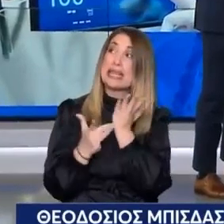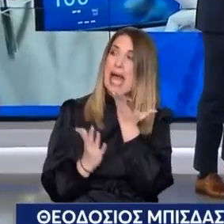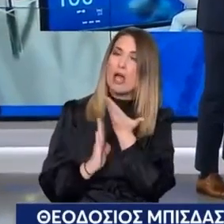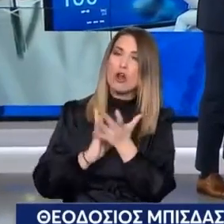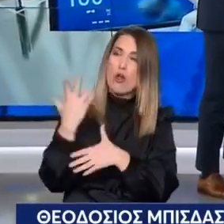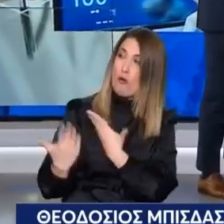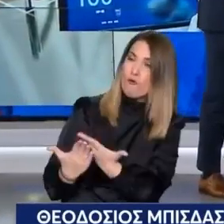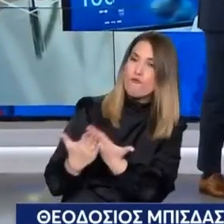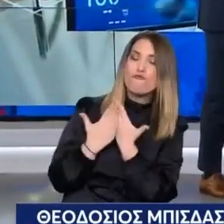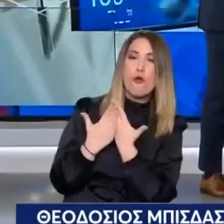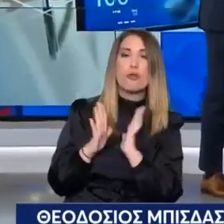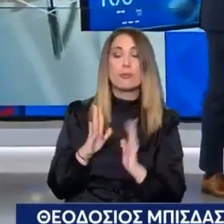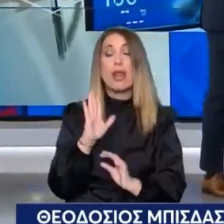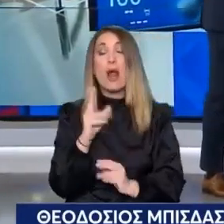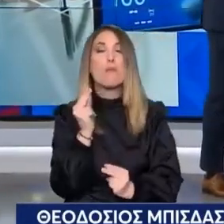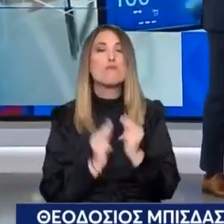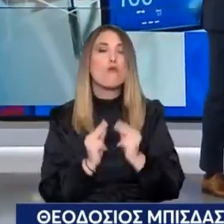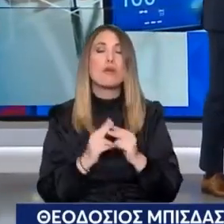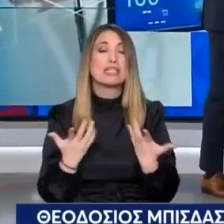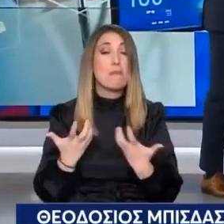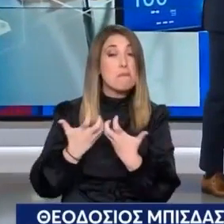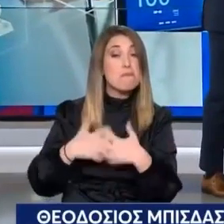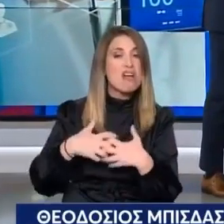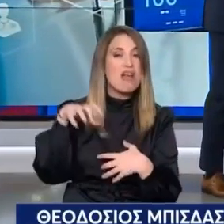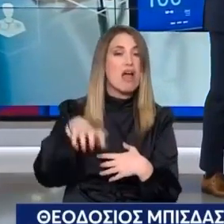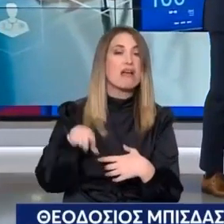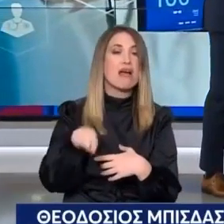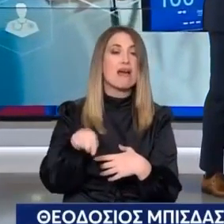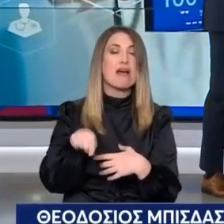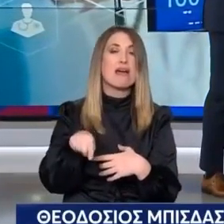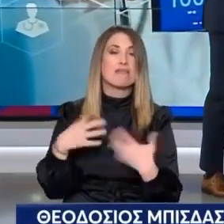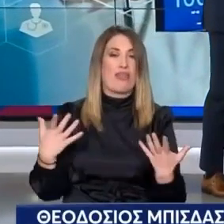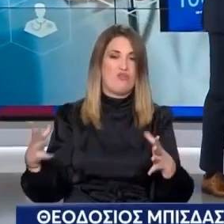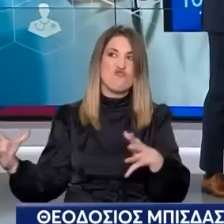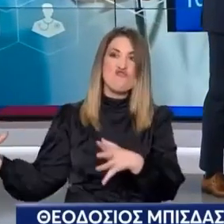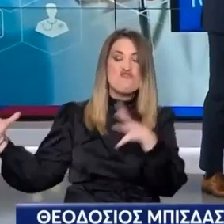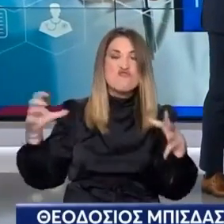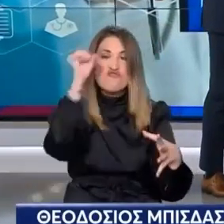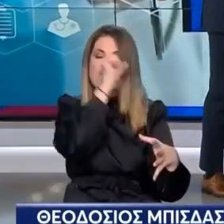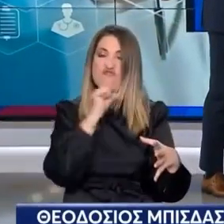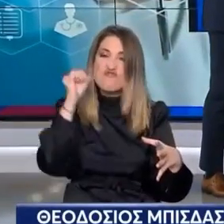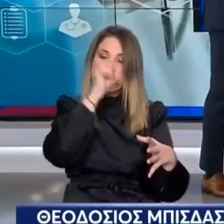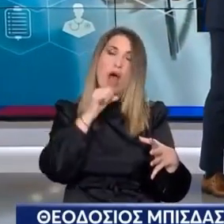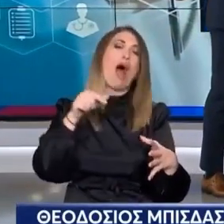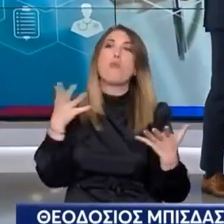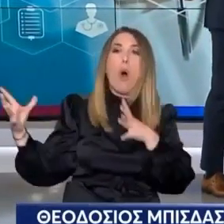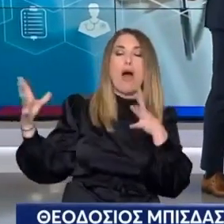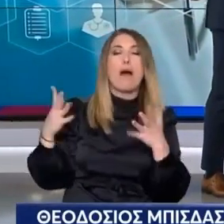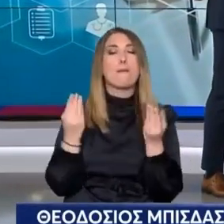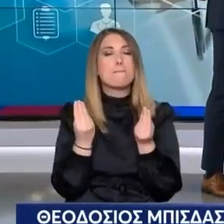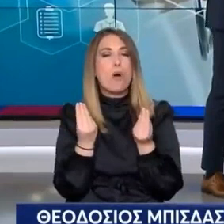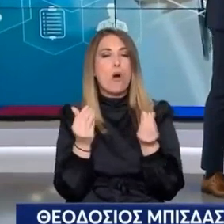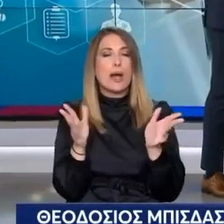δρόμους αυτούς Το πρόβλημα είναι ότι όλες αυτές οι μηχανές Χρειάζονται άσυπτους χώρους για να χειρουργήσουμε Και το υβριδικό χειρουργείο συνδυάζει τον άσυπτο